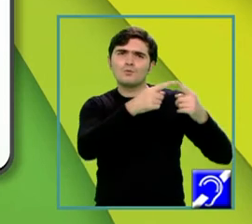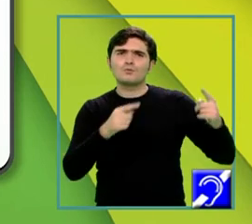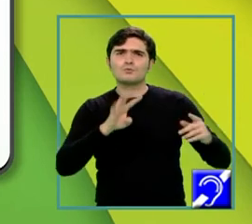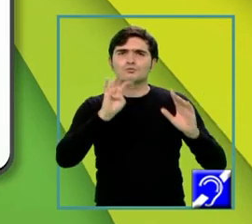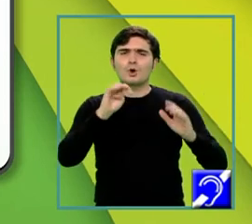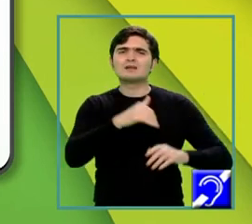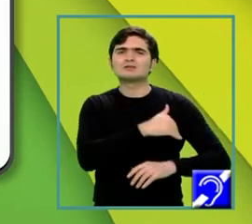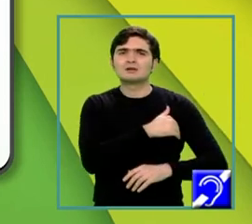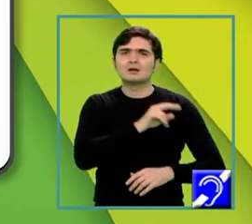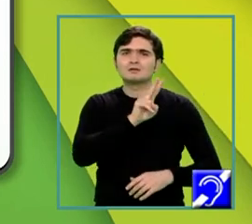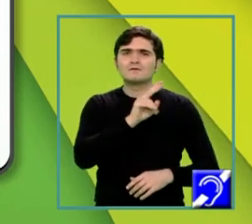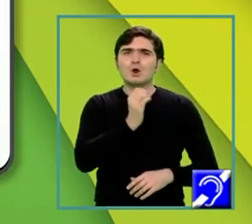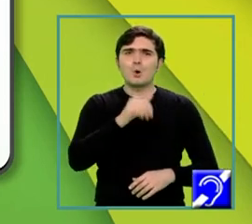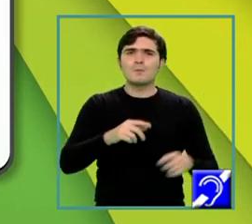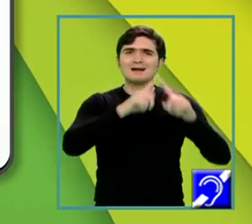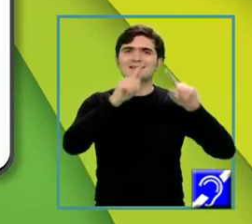VOM,